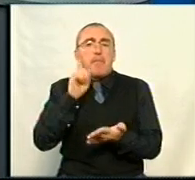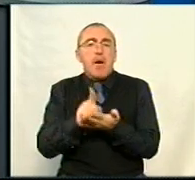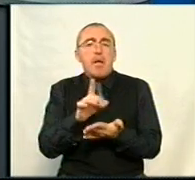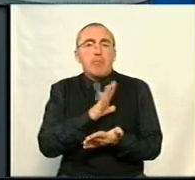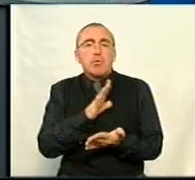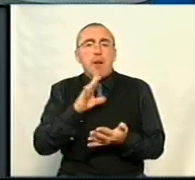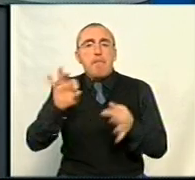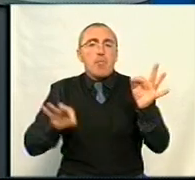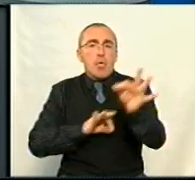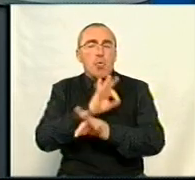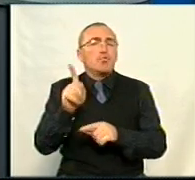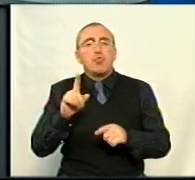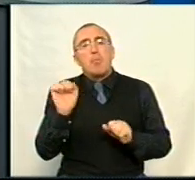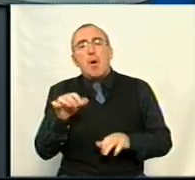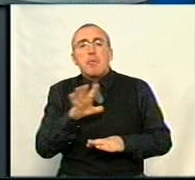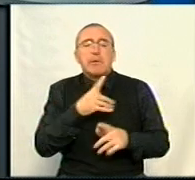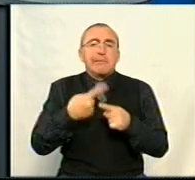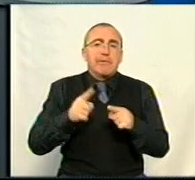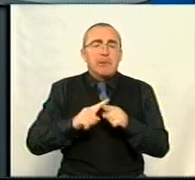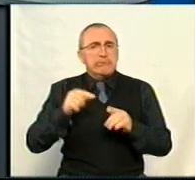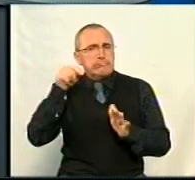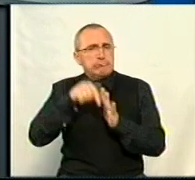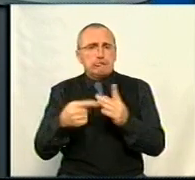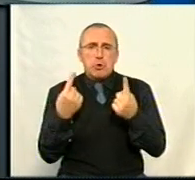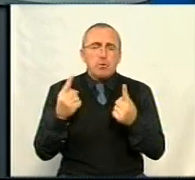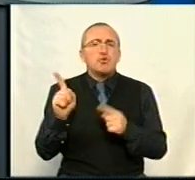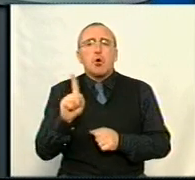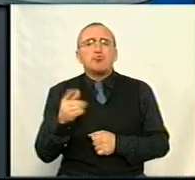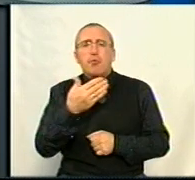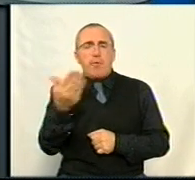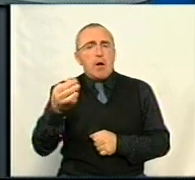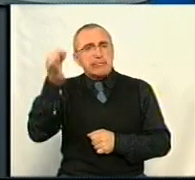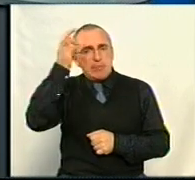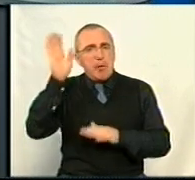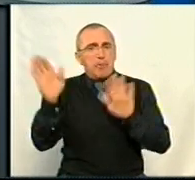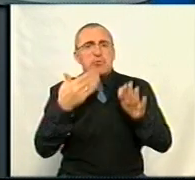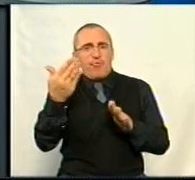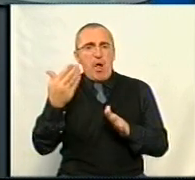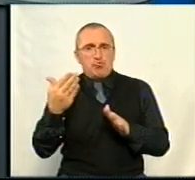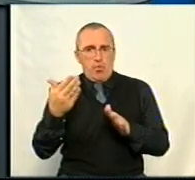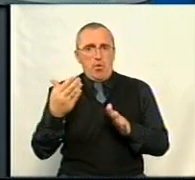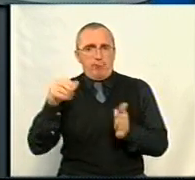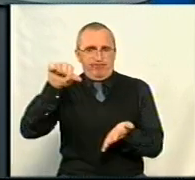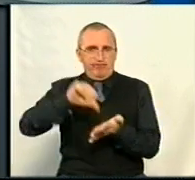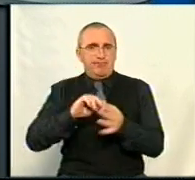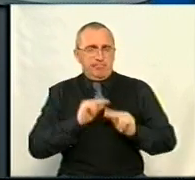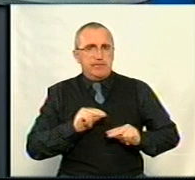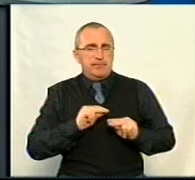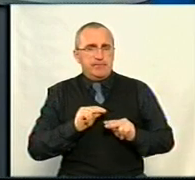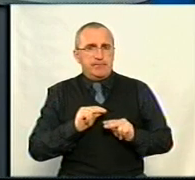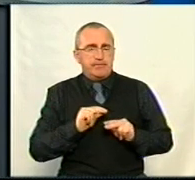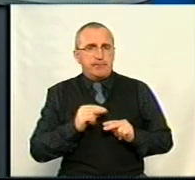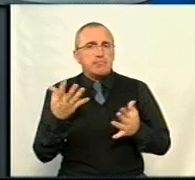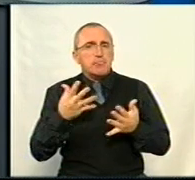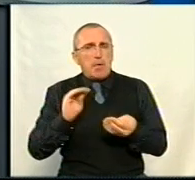цей проєкт? Тобто щось має таке бути значуще, за що б вас згадували після вашої каденції? Ви знаєте…